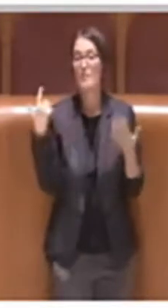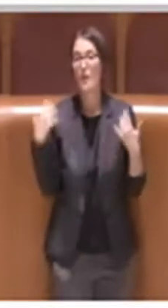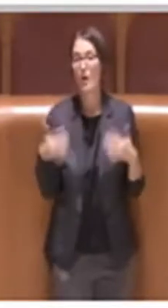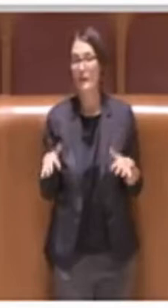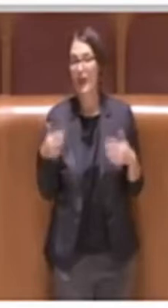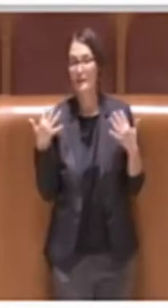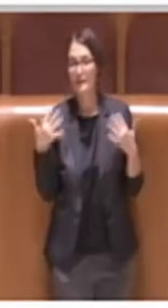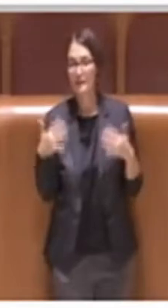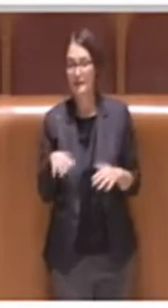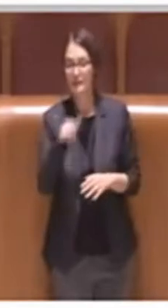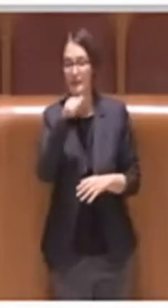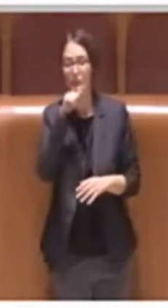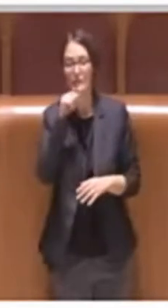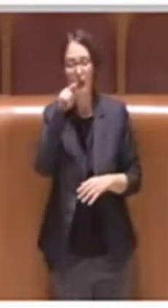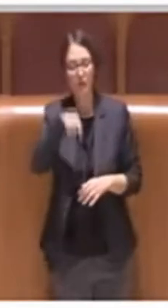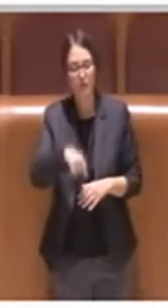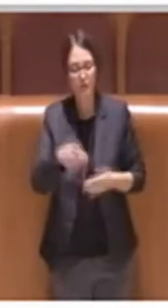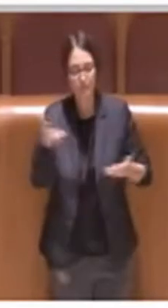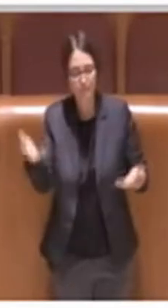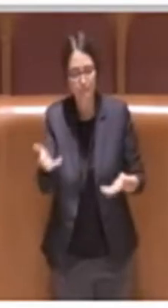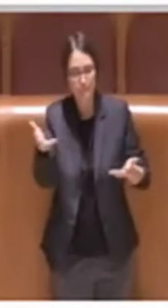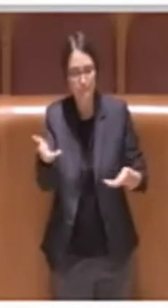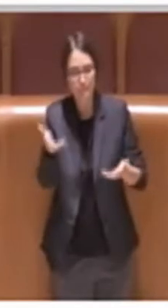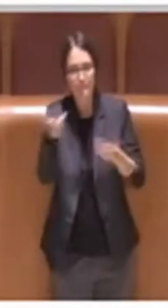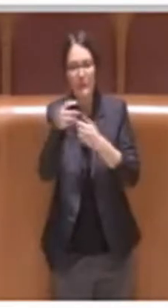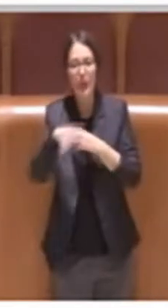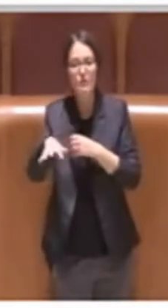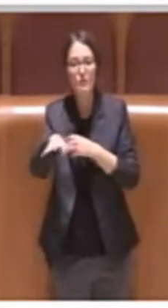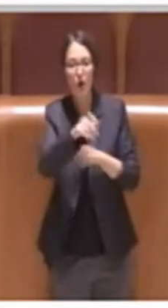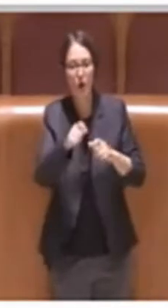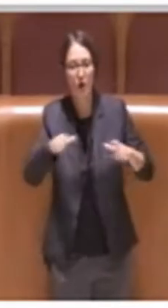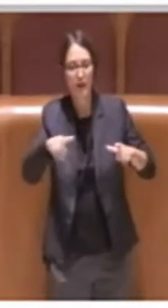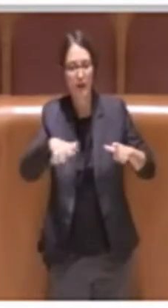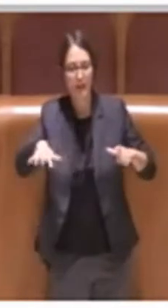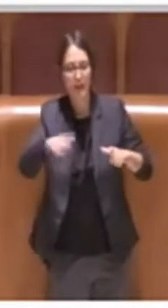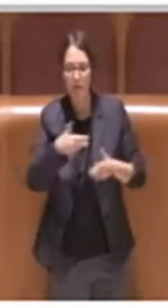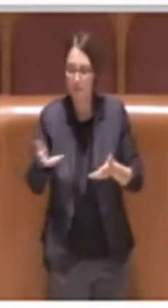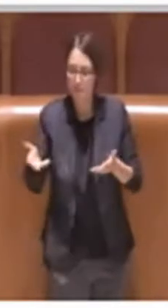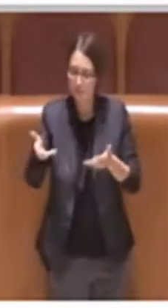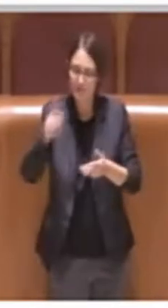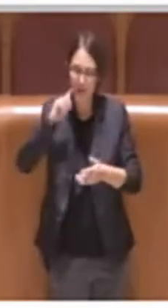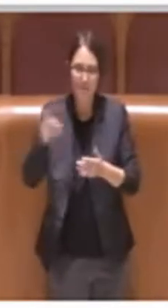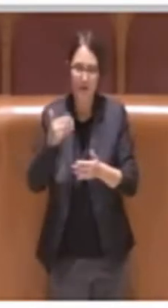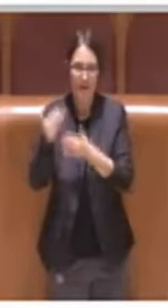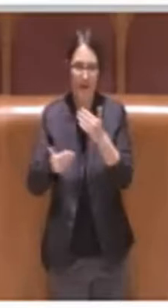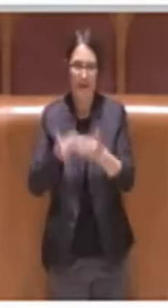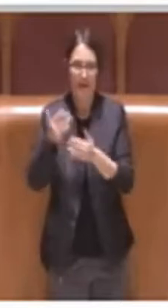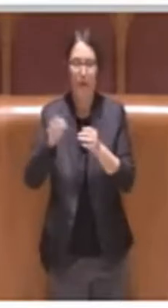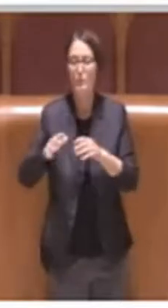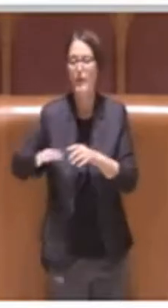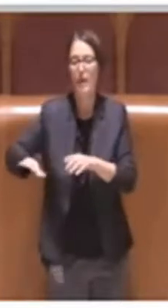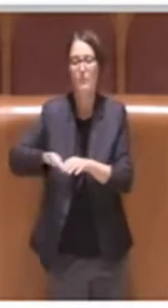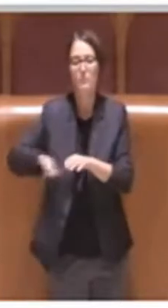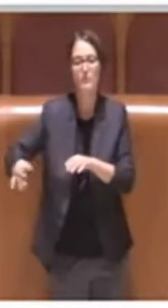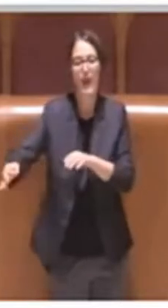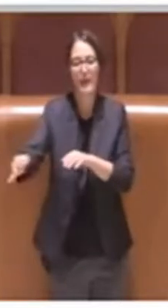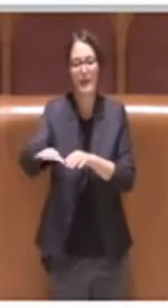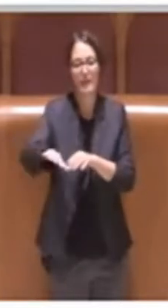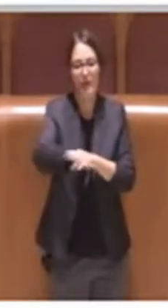a rivitalizzare delle zone del nostro territorio, anche per esempio le periferie, ma non ultime